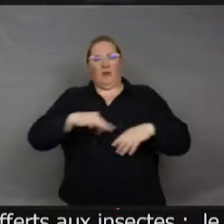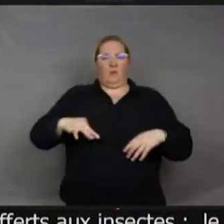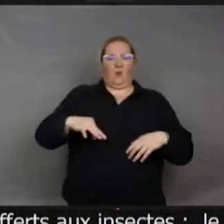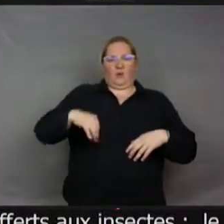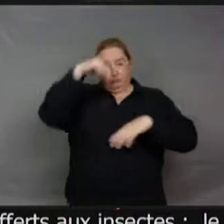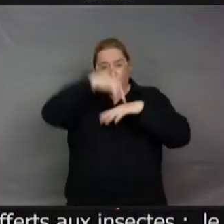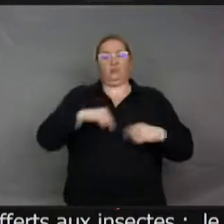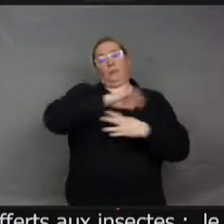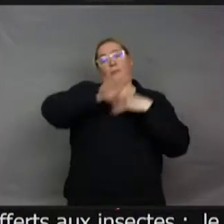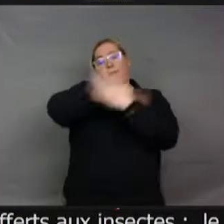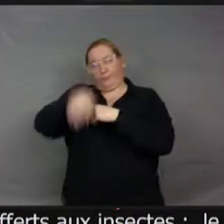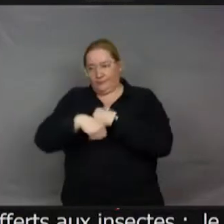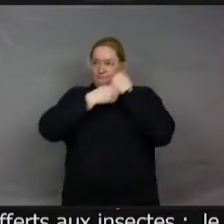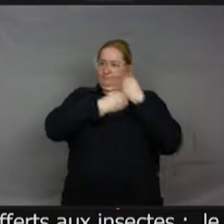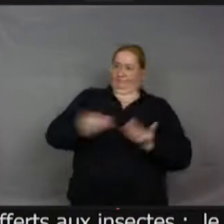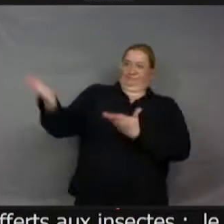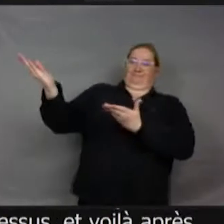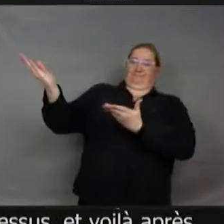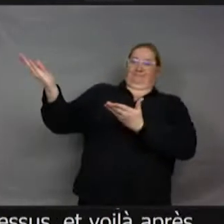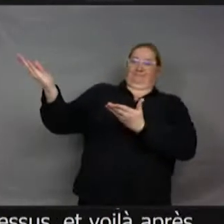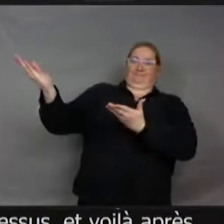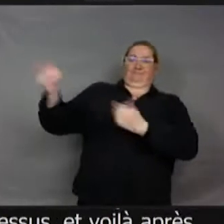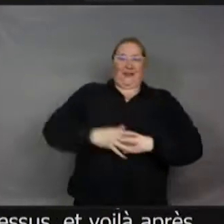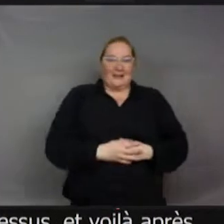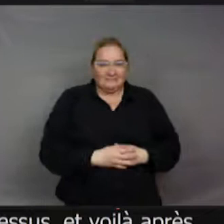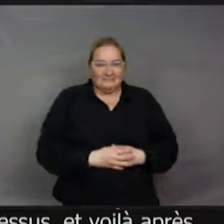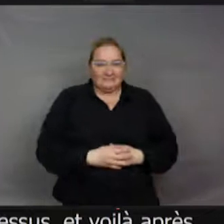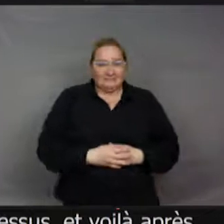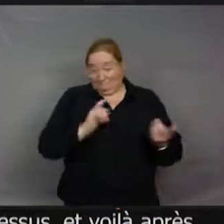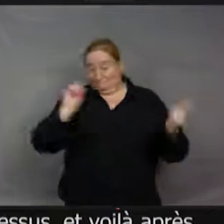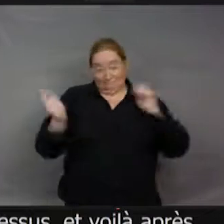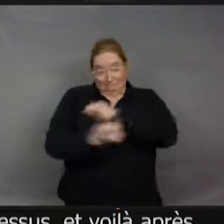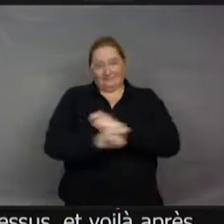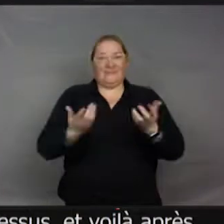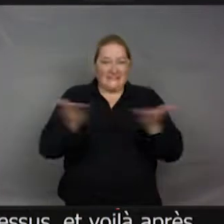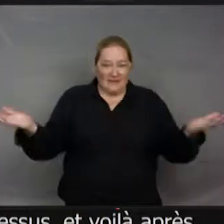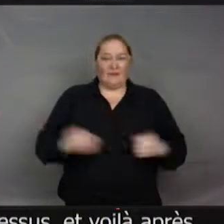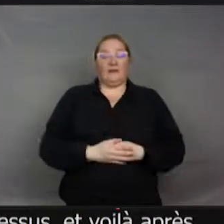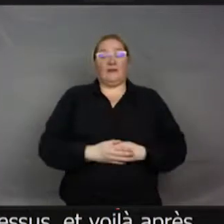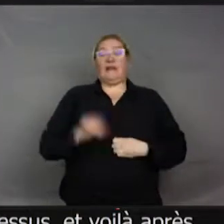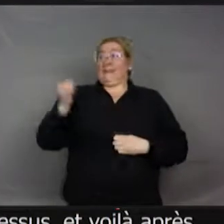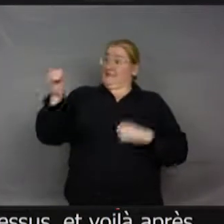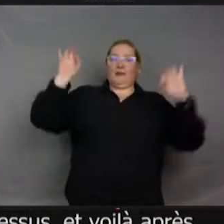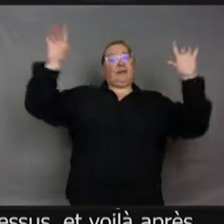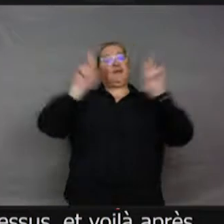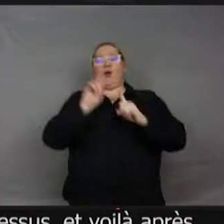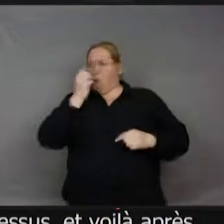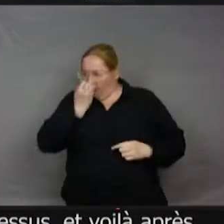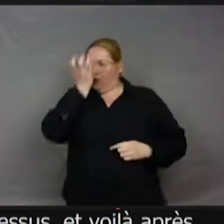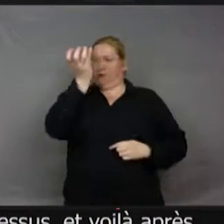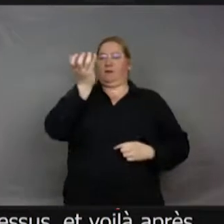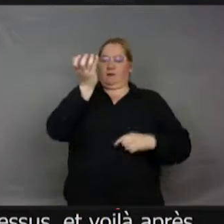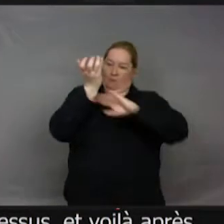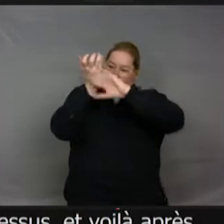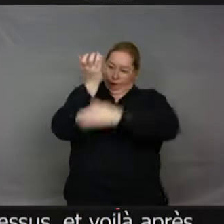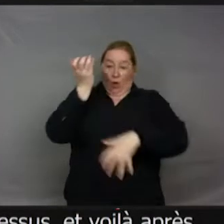voilà après. D'accord. C'est aussi simple que ça. En fait, en quelque sorte, ça c'est une fleur qui est tombée enceinte grâce aux insectes. Et on adore croquer dans